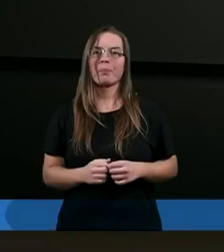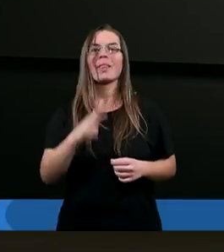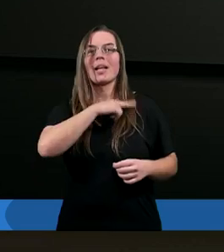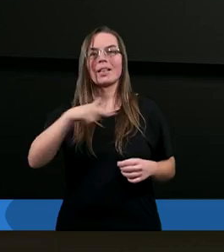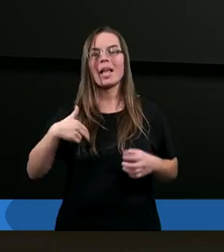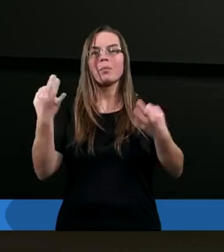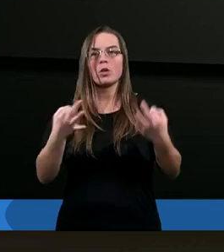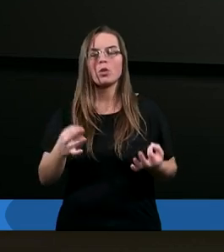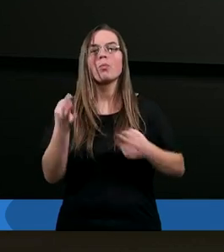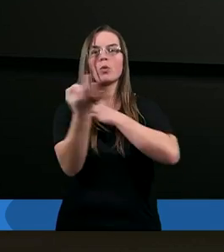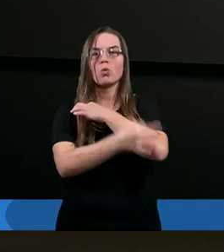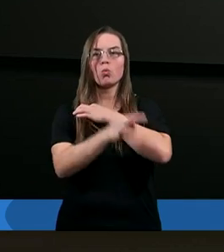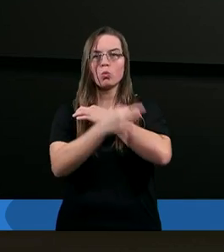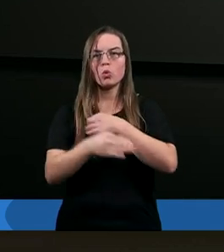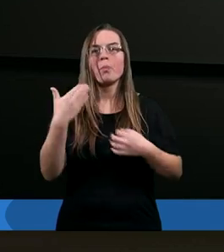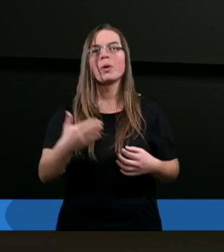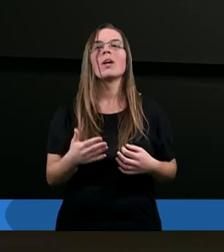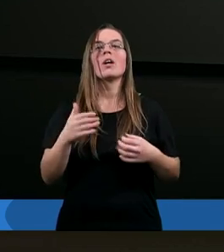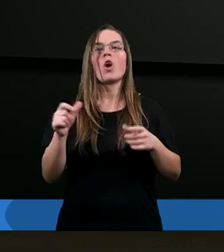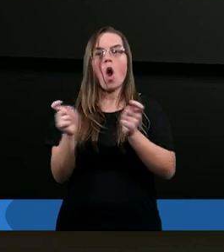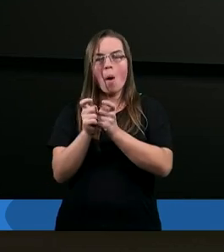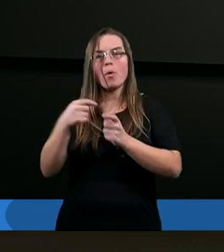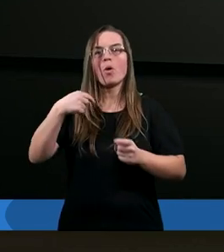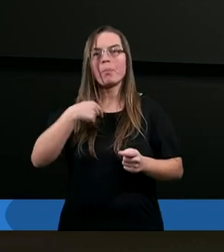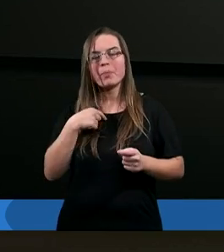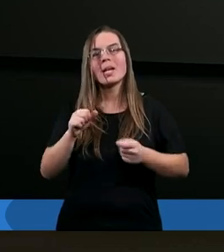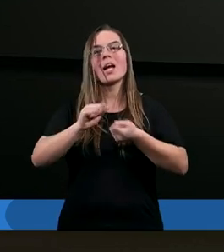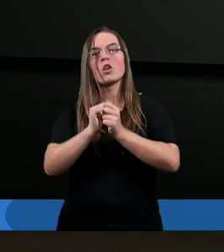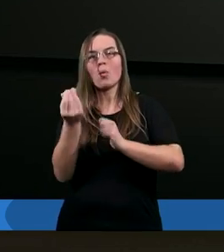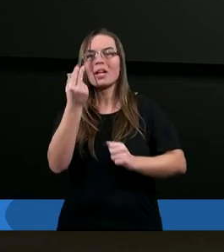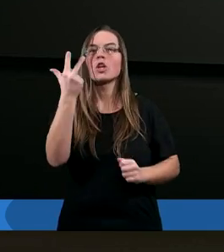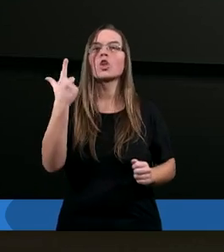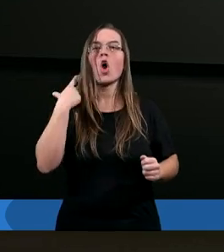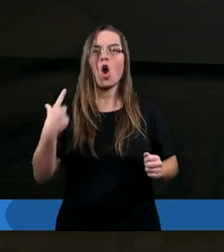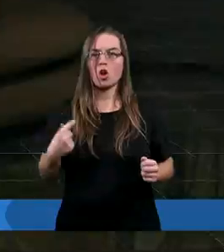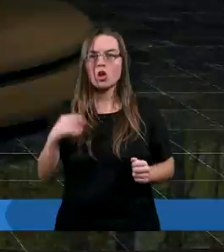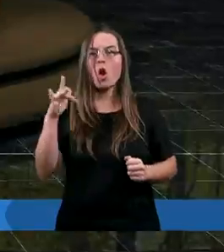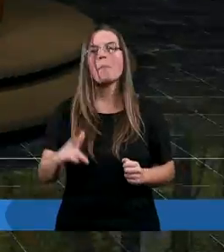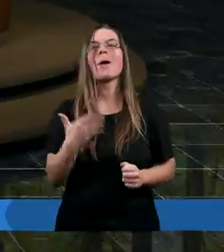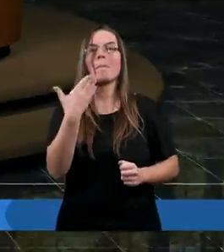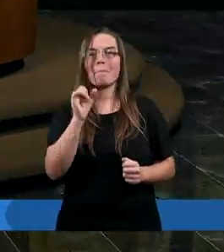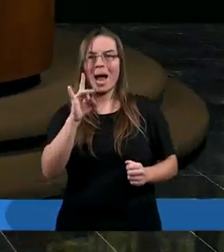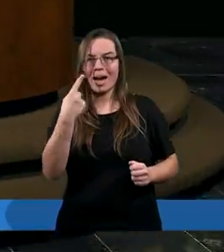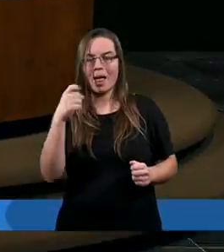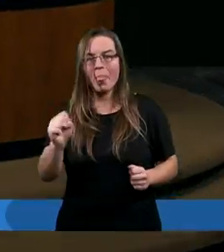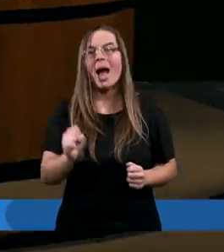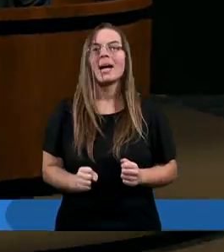W naszym dzisiejszym studium udział wezmą oprócz mnie jeszcze trzy osoby. Magda,